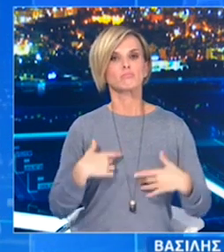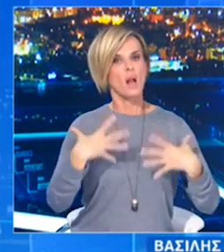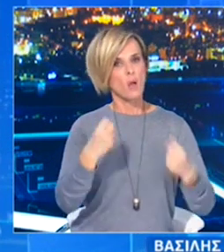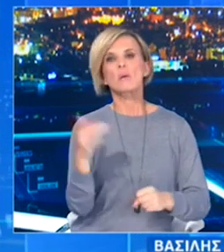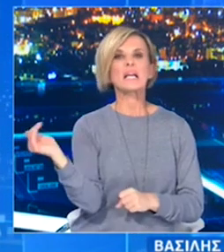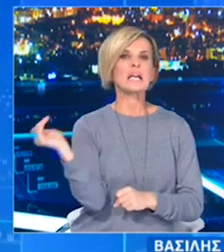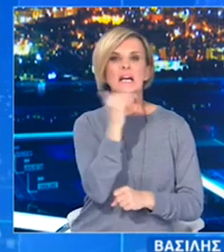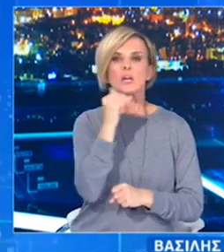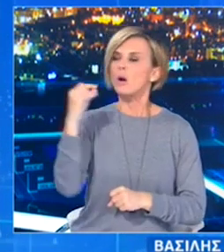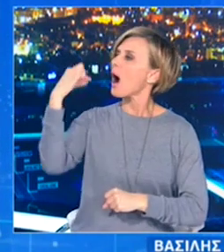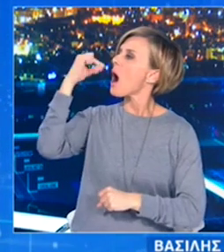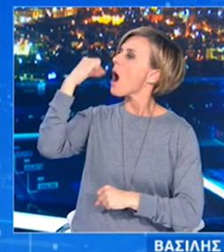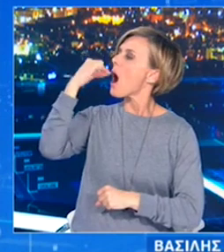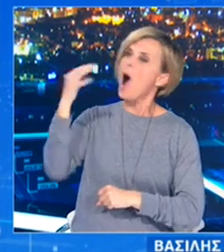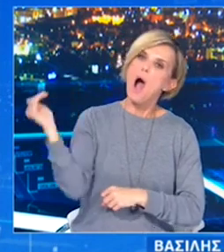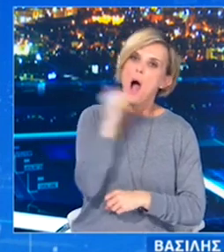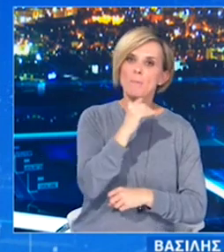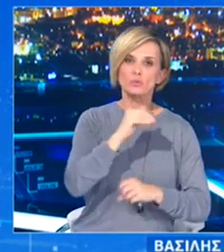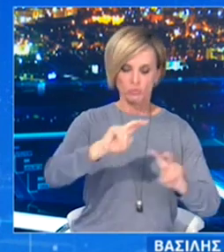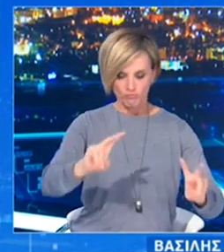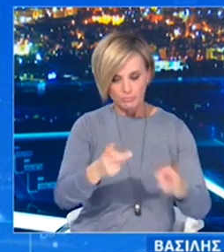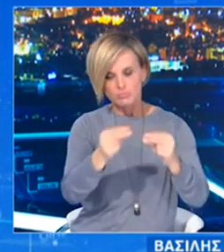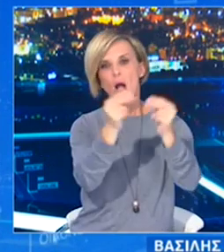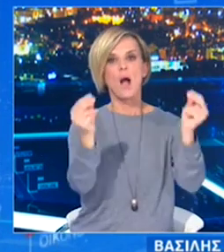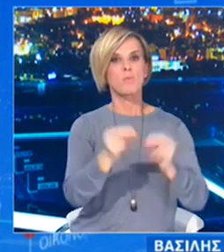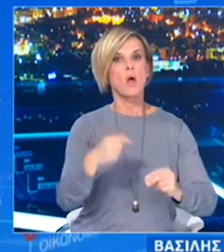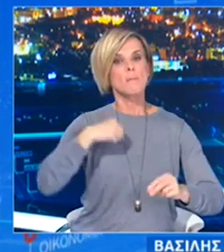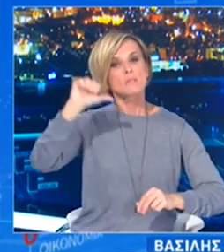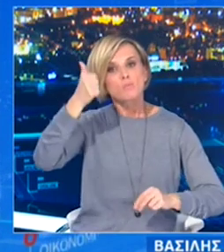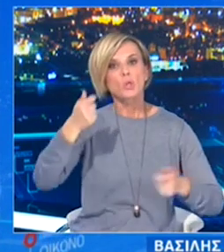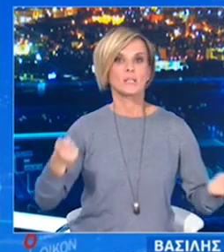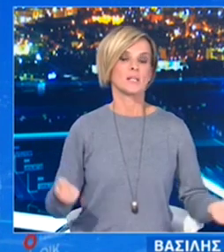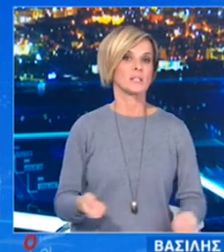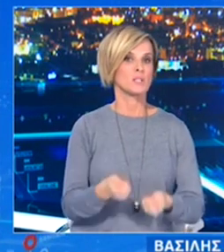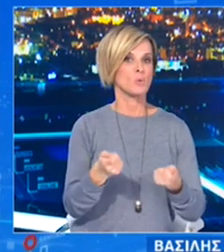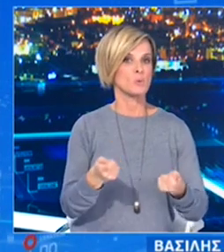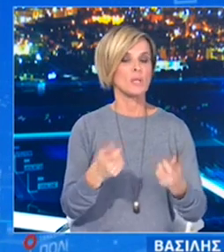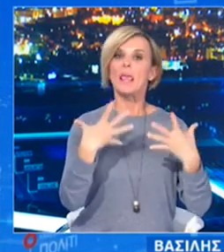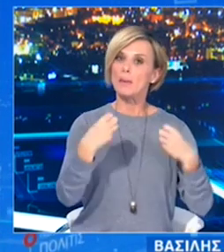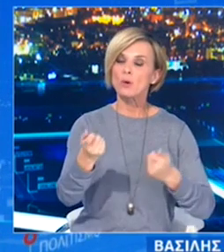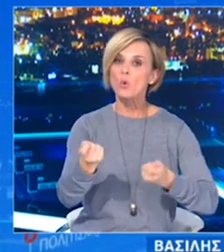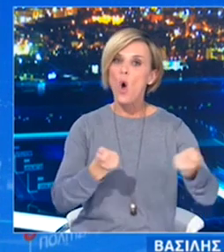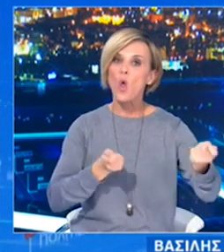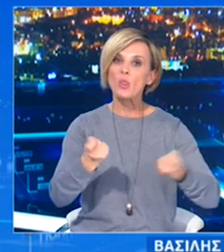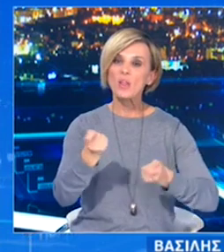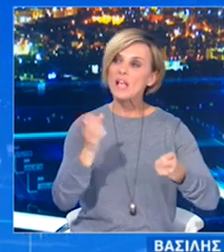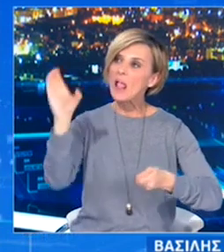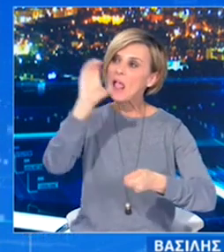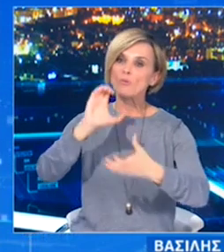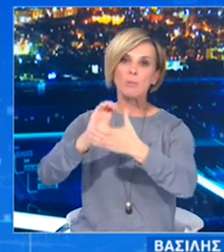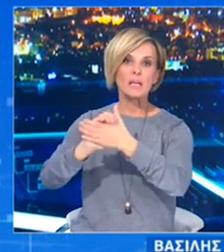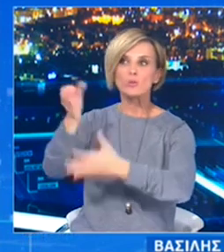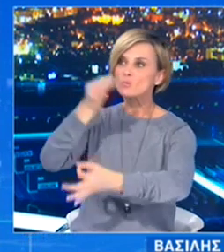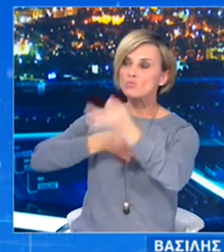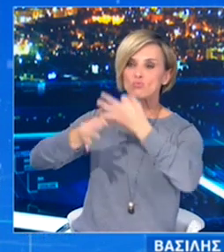τεστ που πρώτη τα χρησιμοποιήσαμε υπάρχουν οι οδηγίες πλέον της Ευρωπαϊκής Ένωσης σε ό,τι αφορά αυτά τα